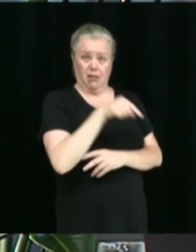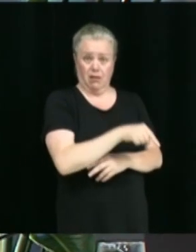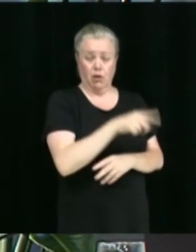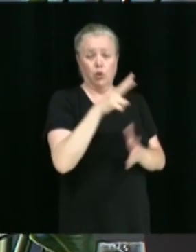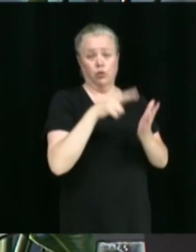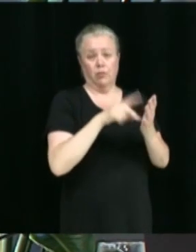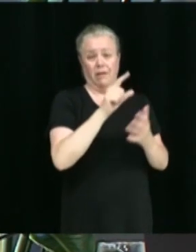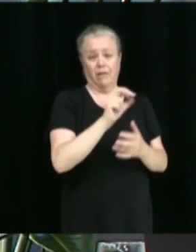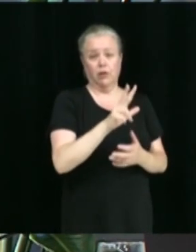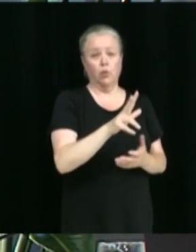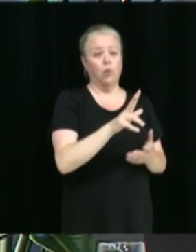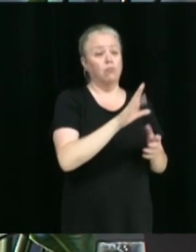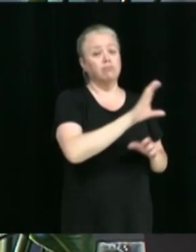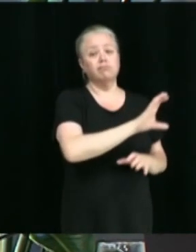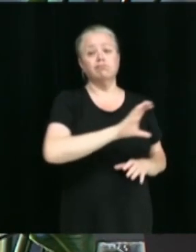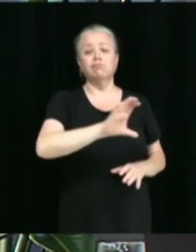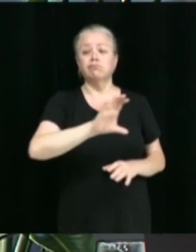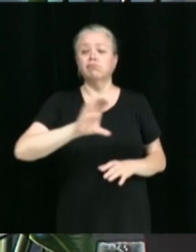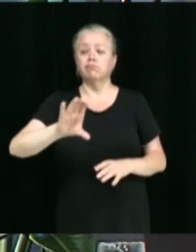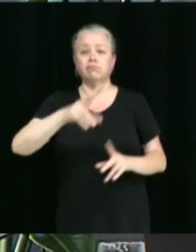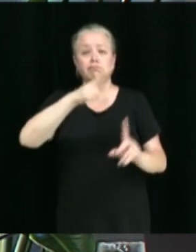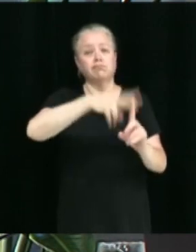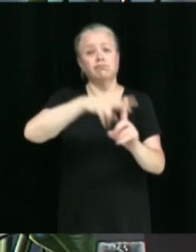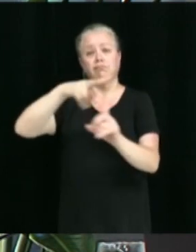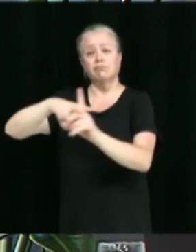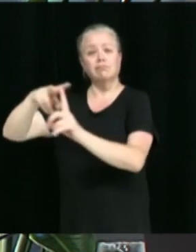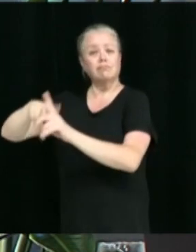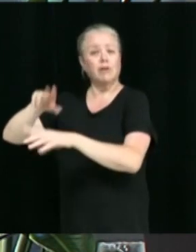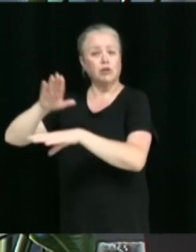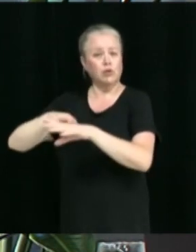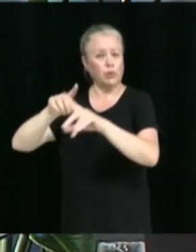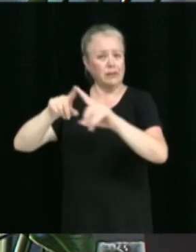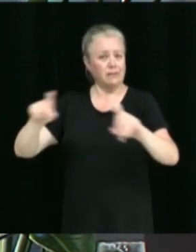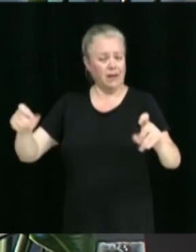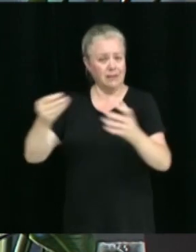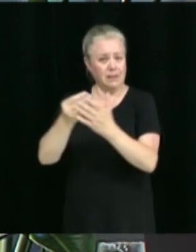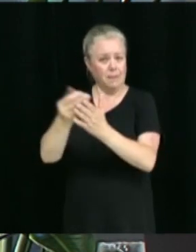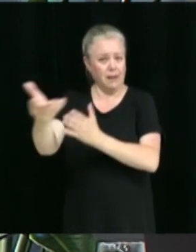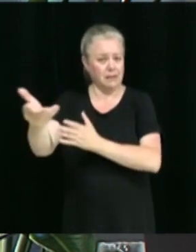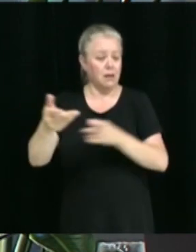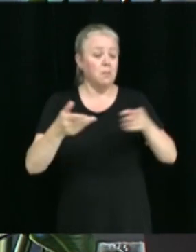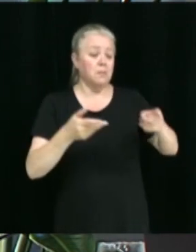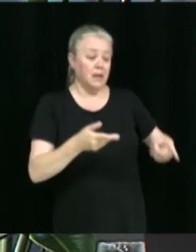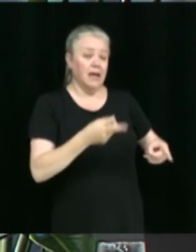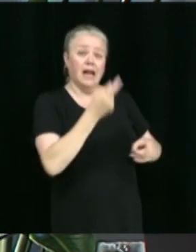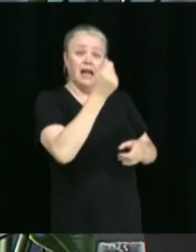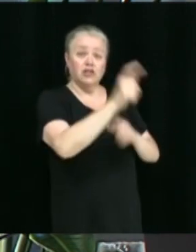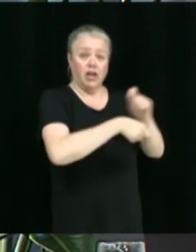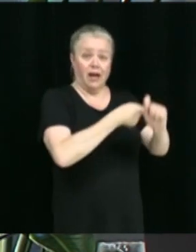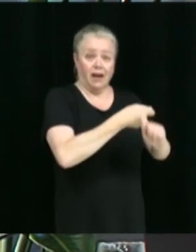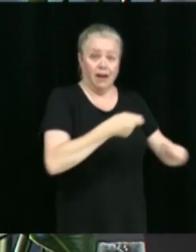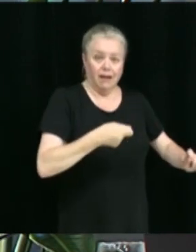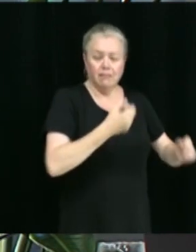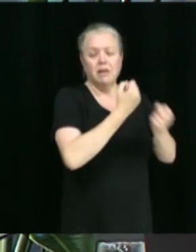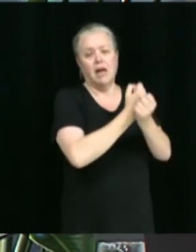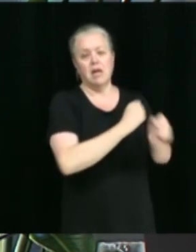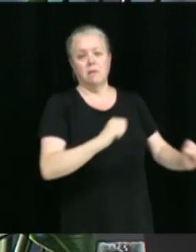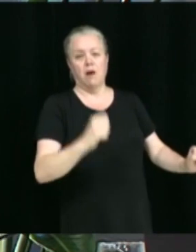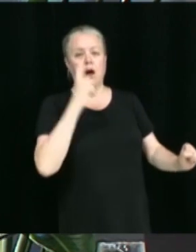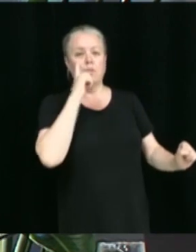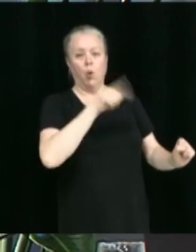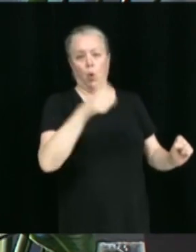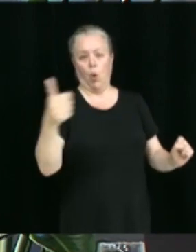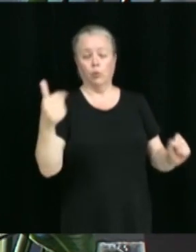2023 en affectant des fonds à diverses dépenses et en libérant des soldes pour d'autres besoins. Il s'agit de réserver une somme de 2